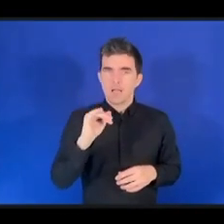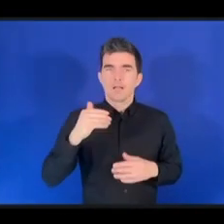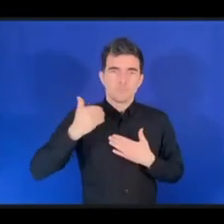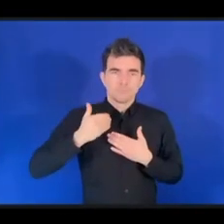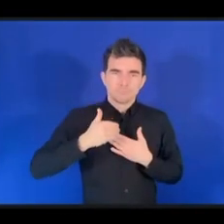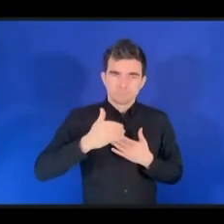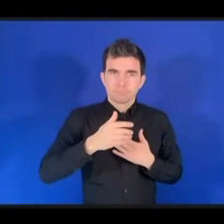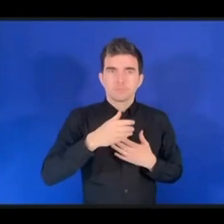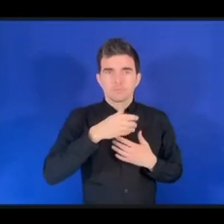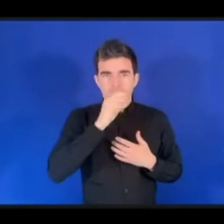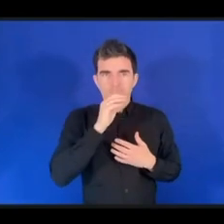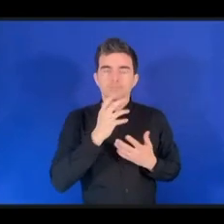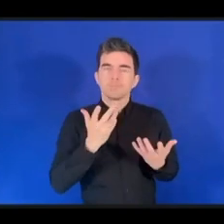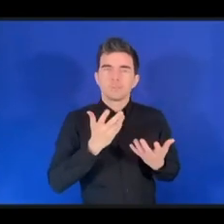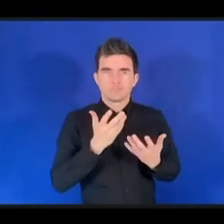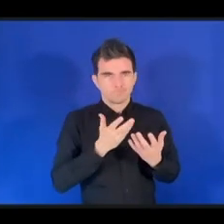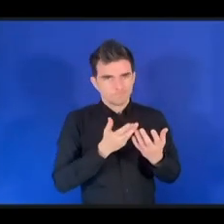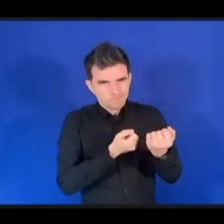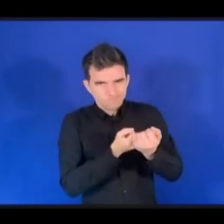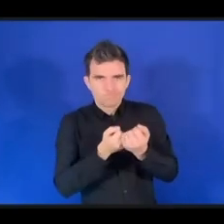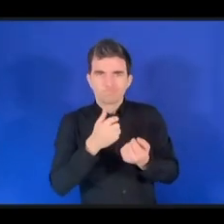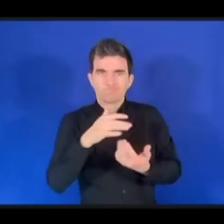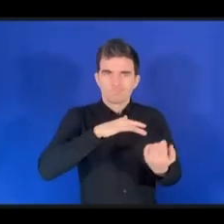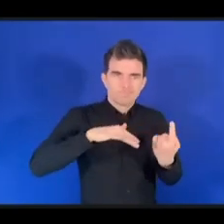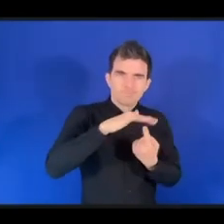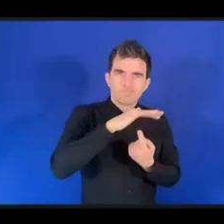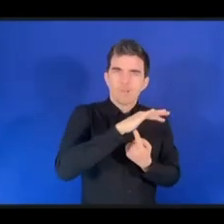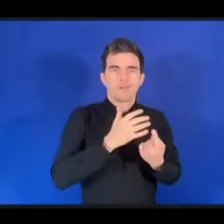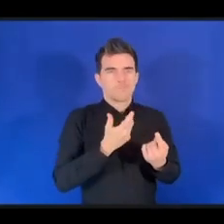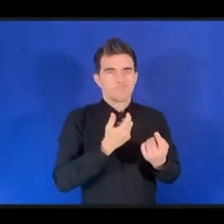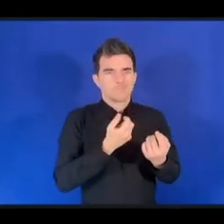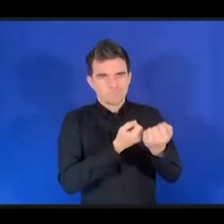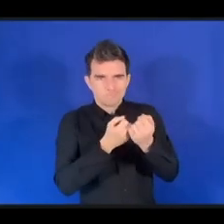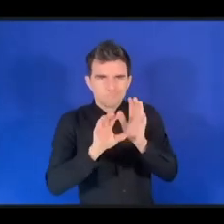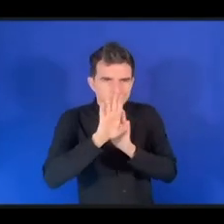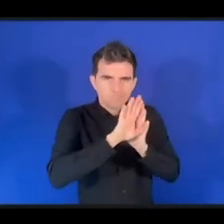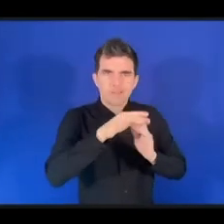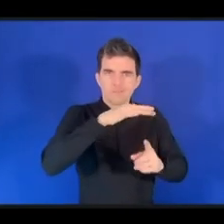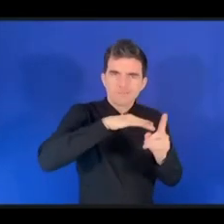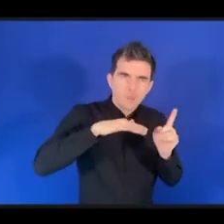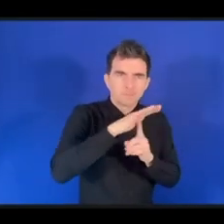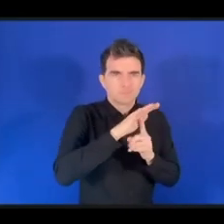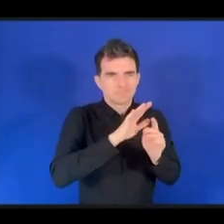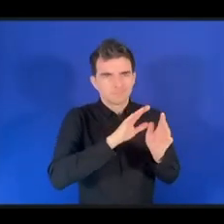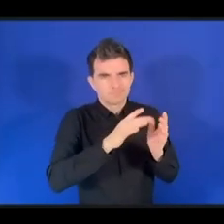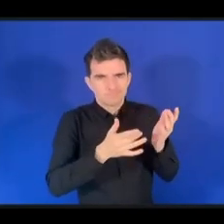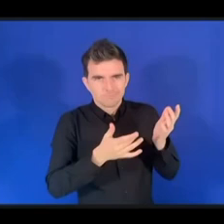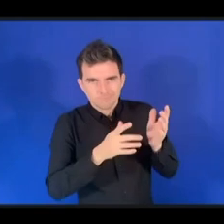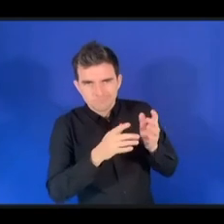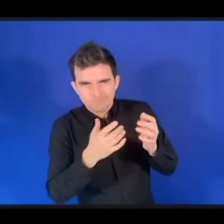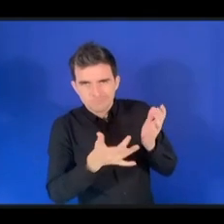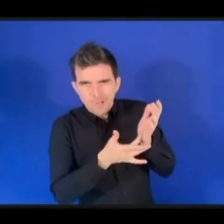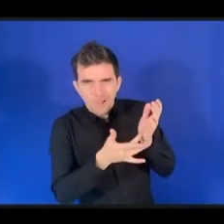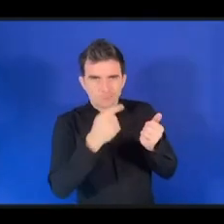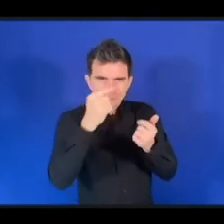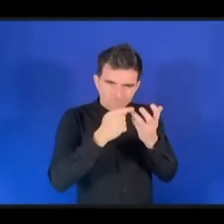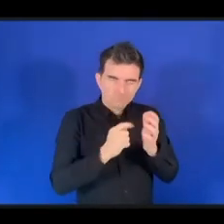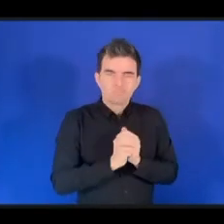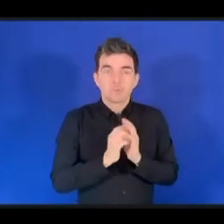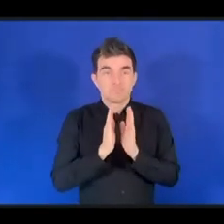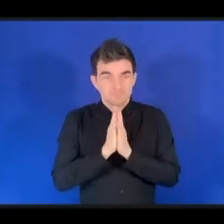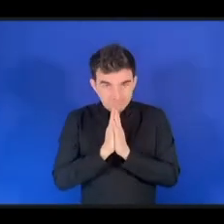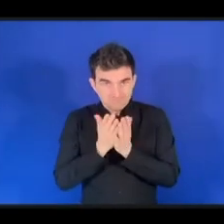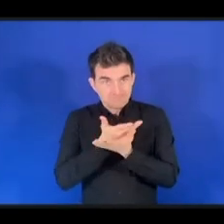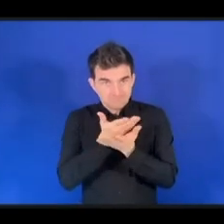наследия Киото, производители саке. Я сам пью саке и рад